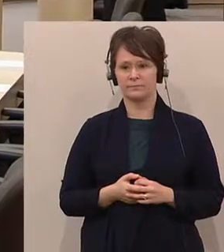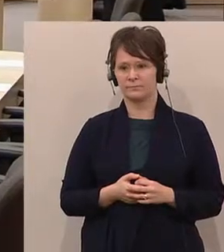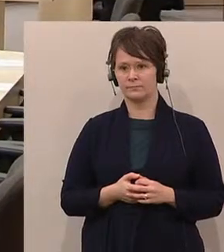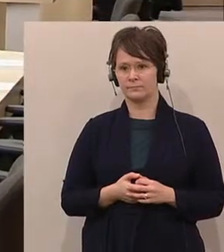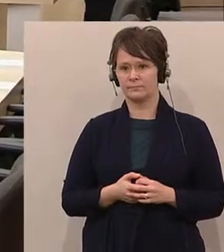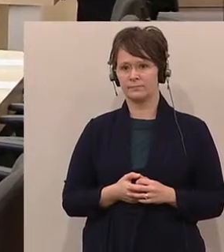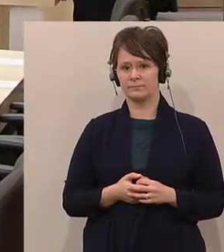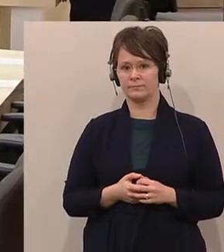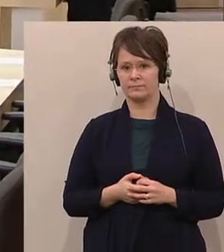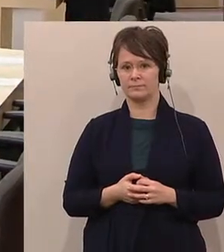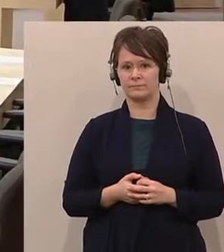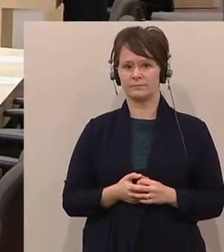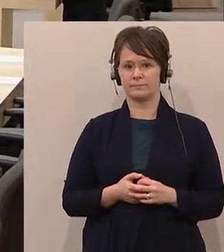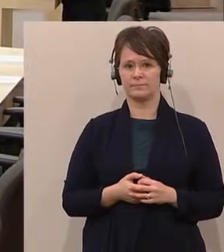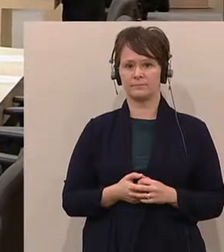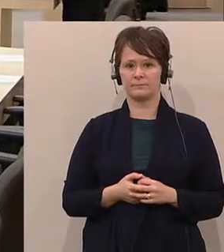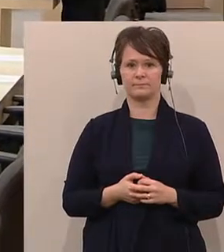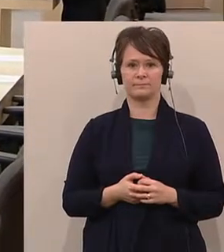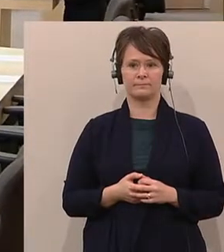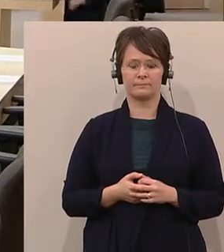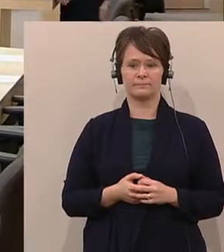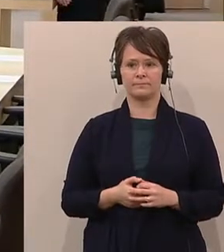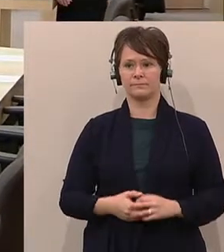Wolfgang Klinger, FPÖ ist nun an Bord.